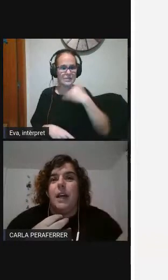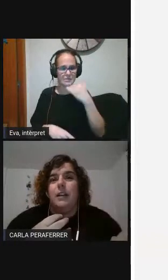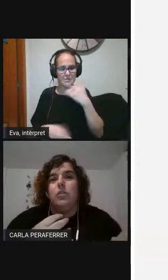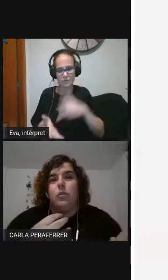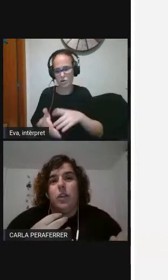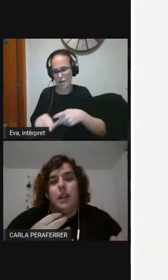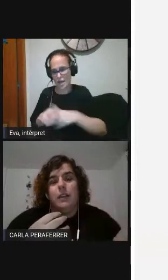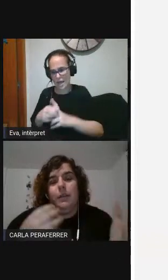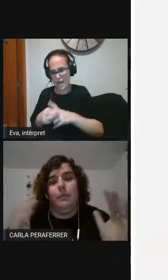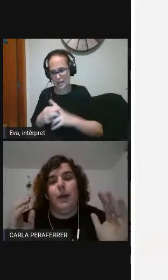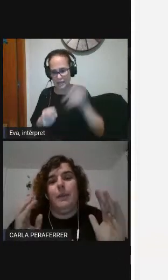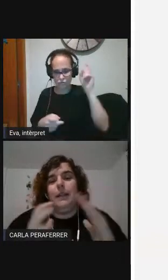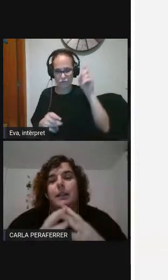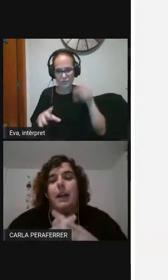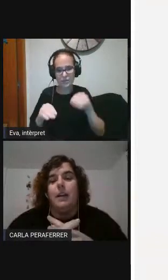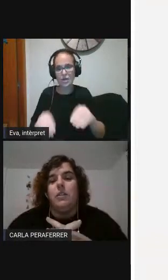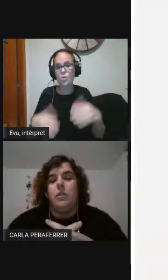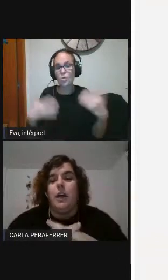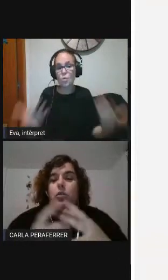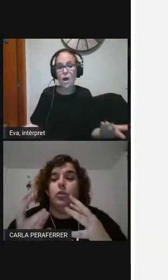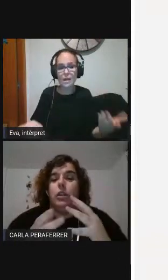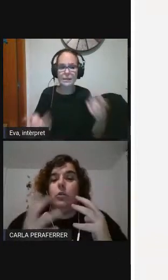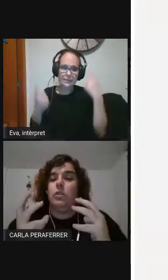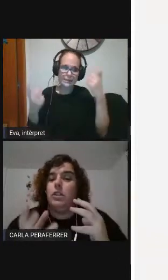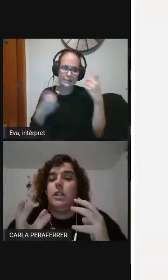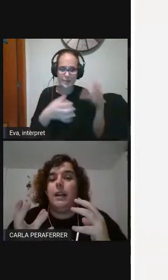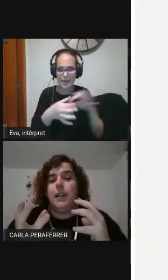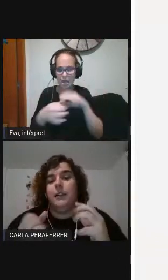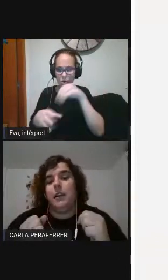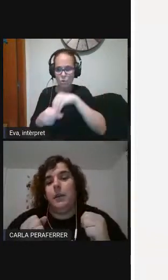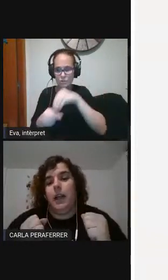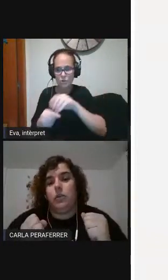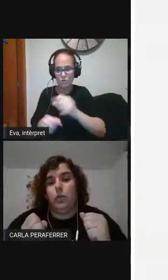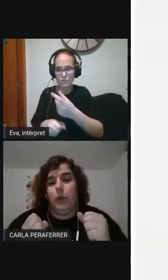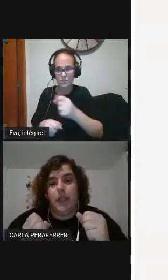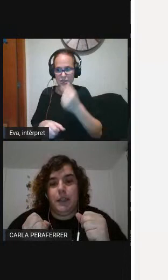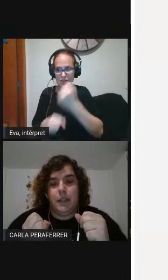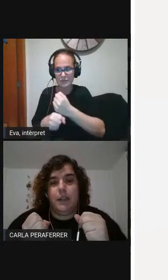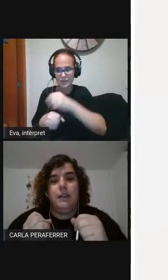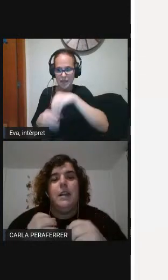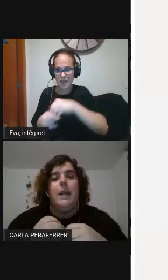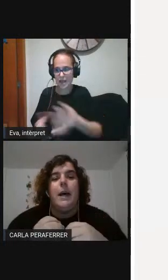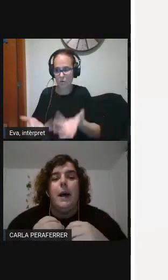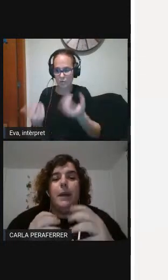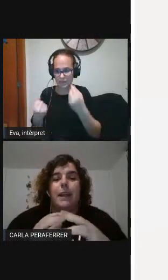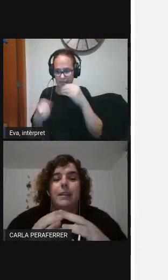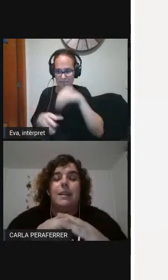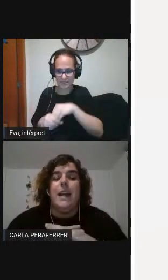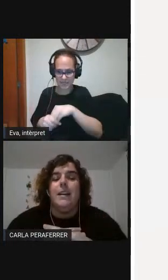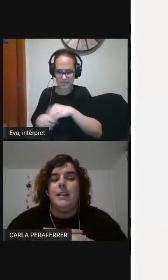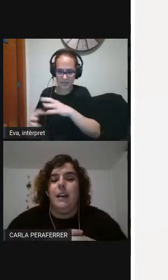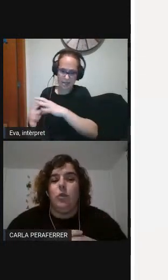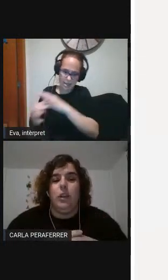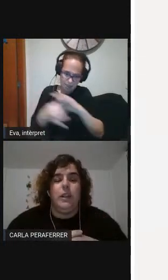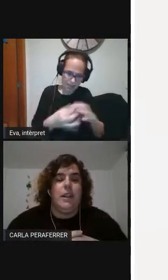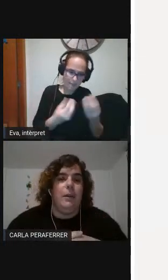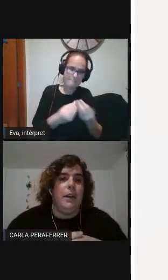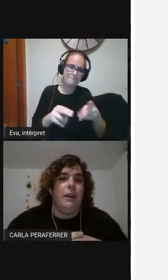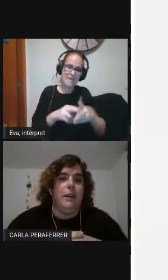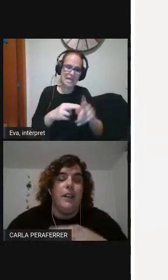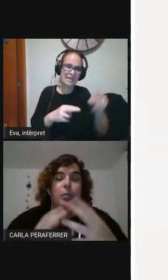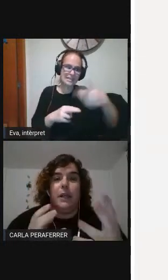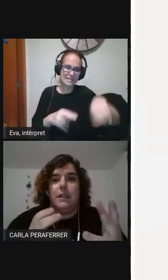eines utilitzant els docents vam intentar relacionar els continguts digitals que han de treballar les competències amb aquestes eines que ells